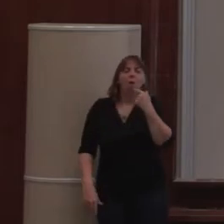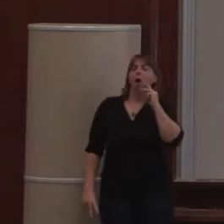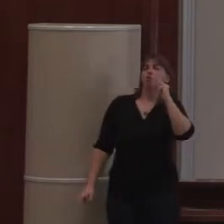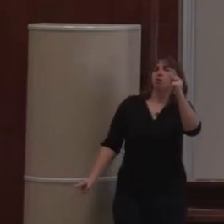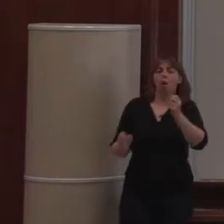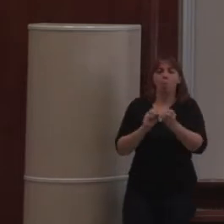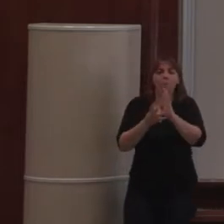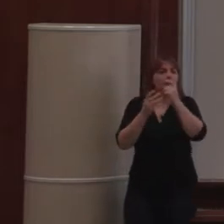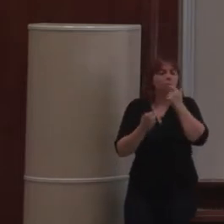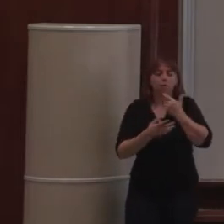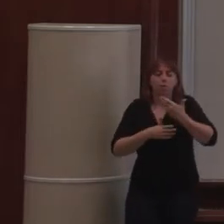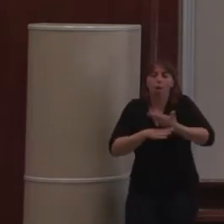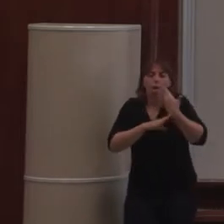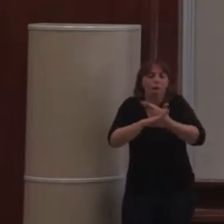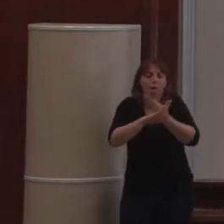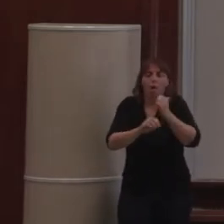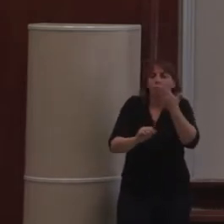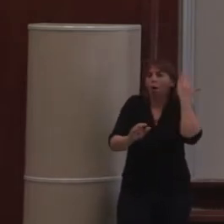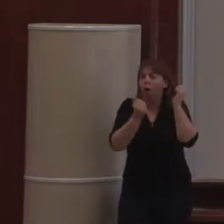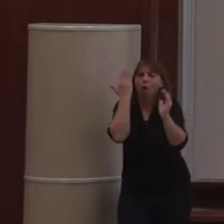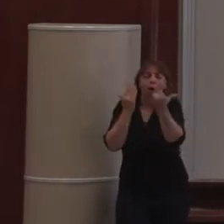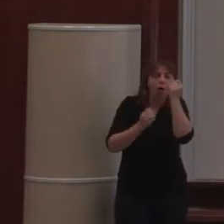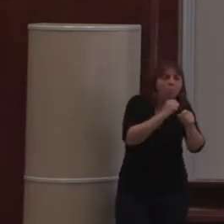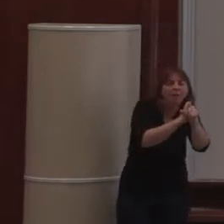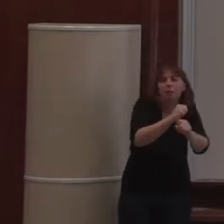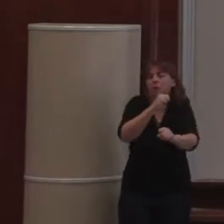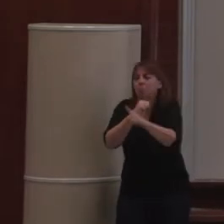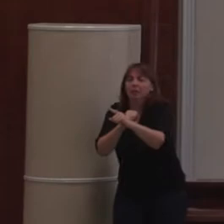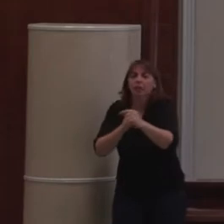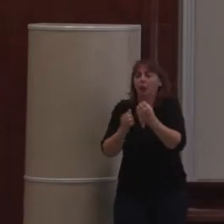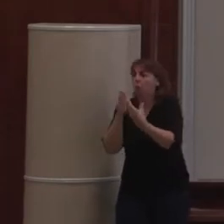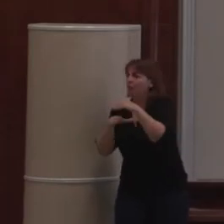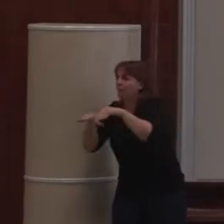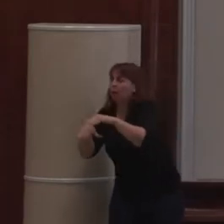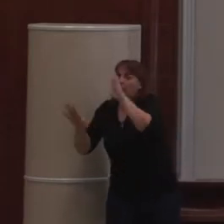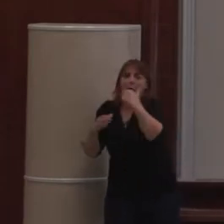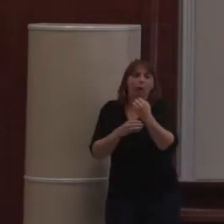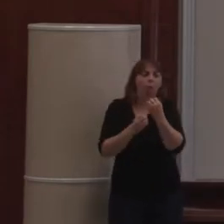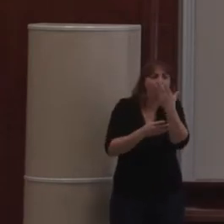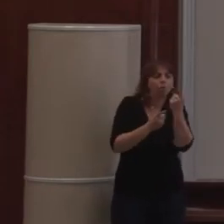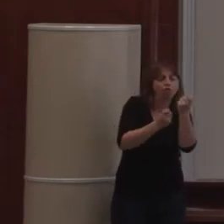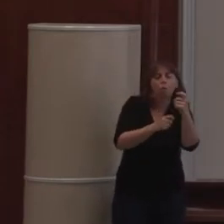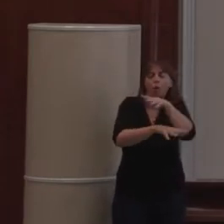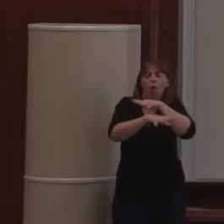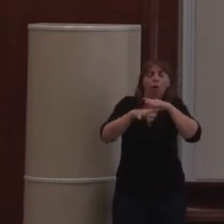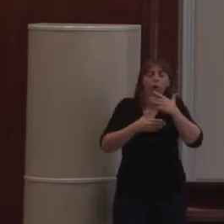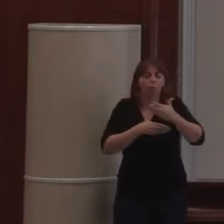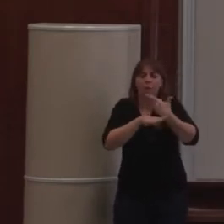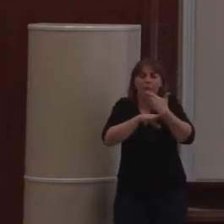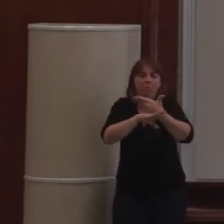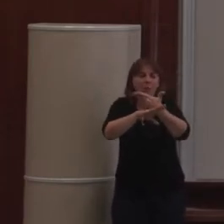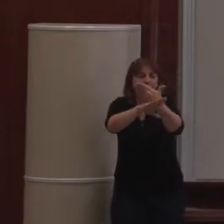défiler les choses. Tout le temps, il y des nouveaux outils, des nouvelles façons de faire. Ça change en permanence.